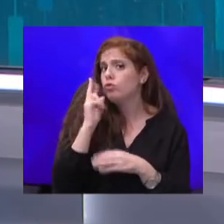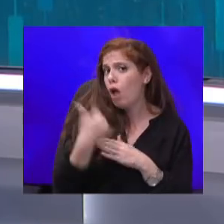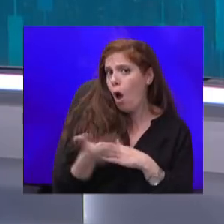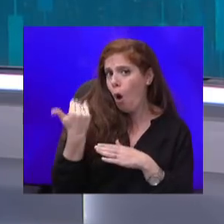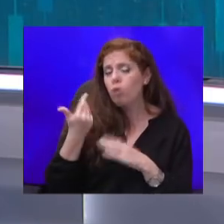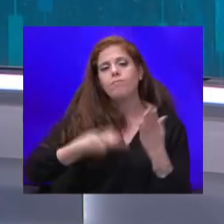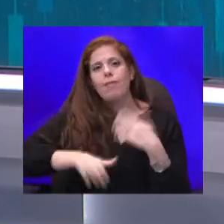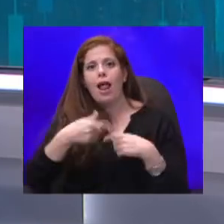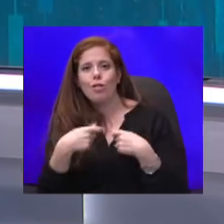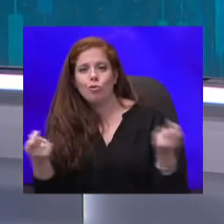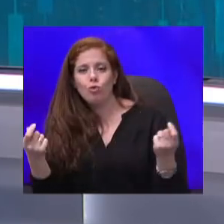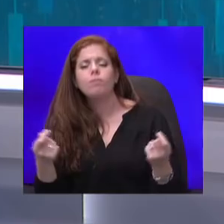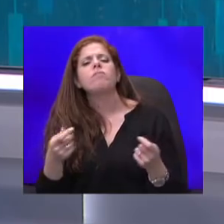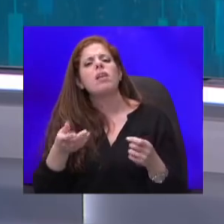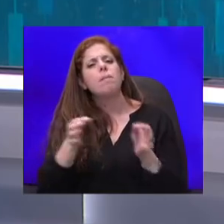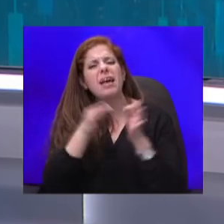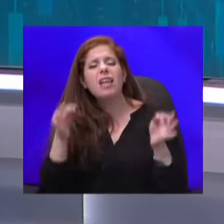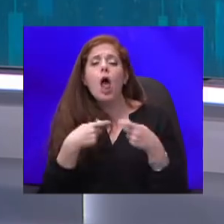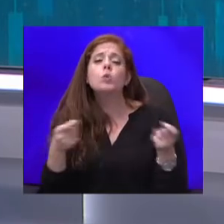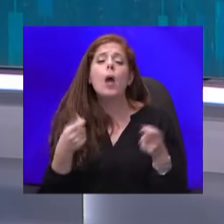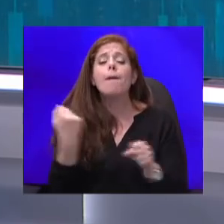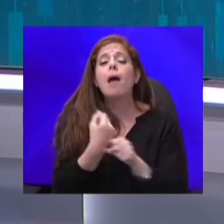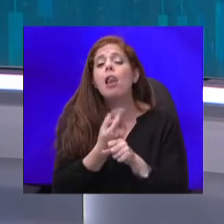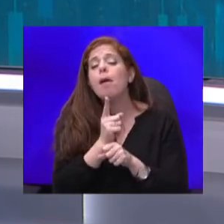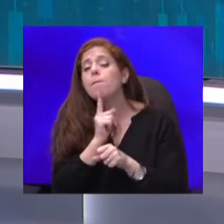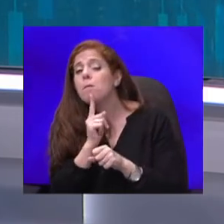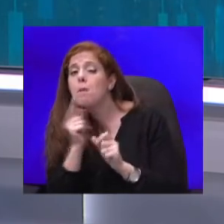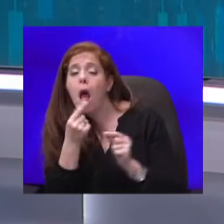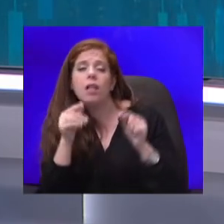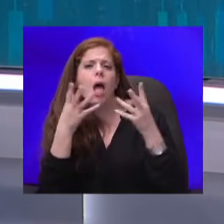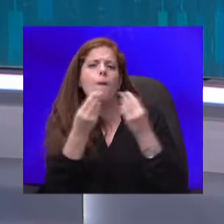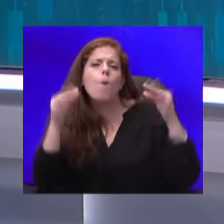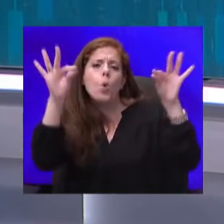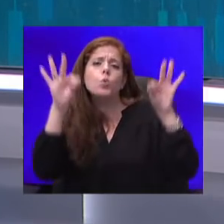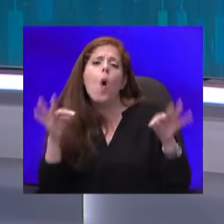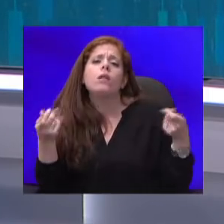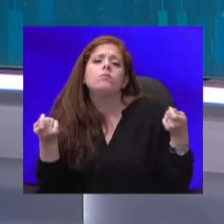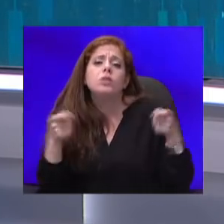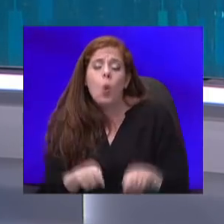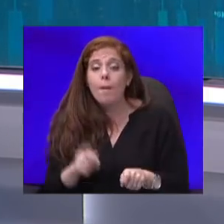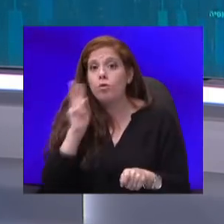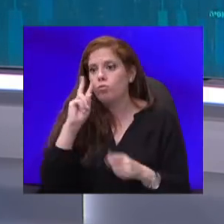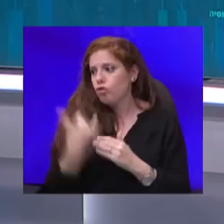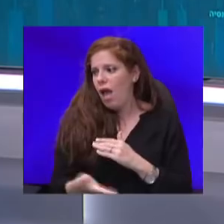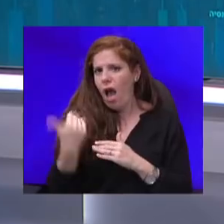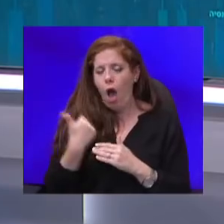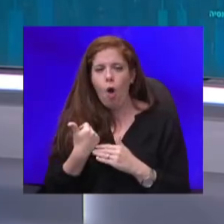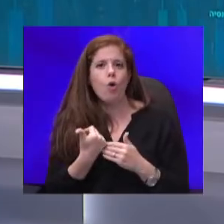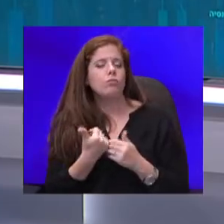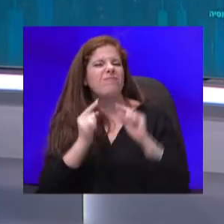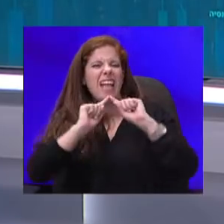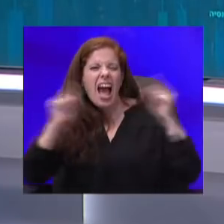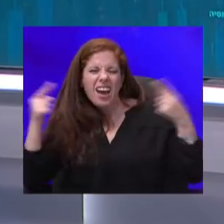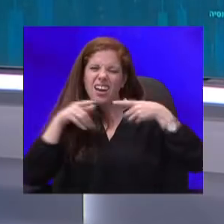פעיל בחצי כוח, עם המון המון דוכנים וחנויות סגורים, ביום שישי האחרון זה היה אחרת לגמרי. השוק היה